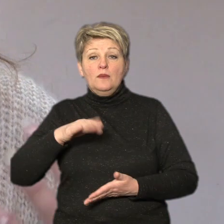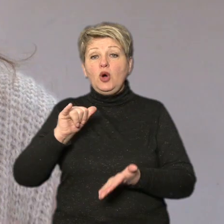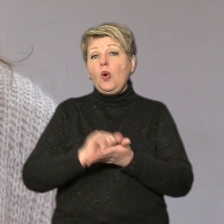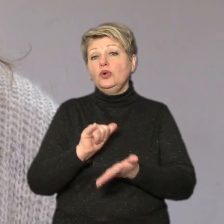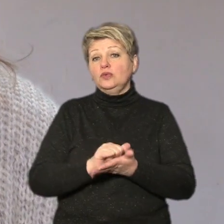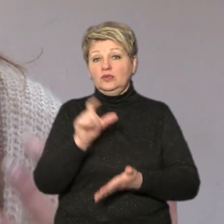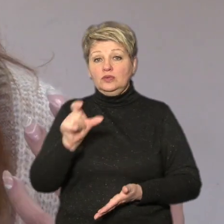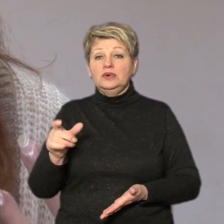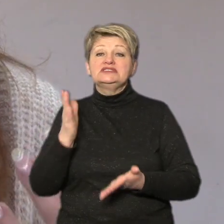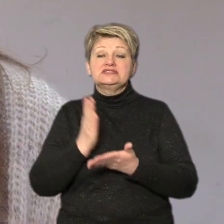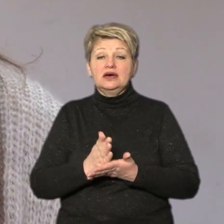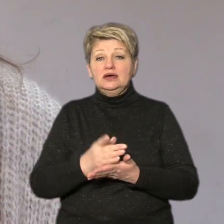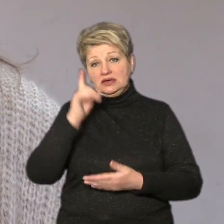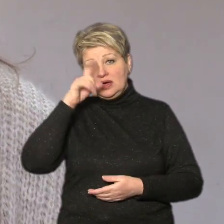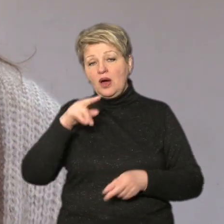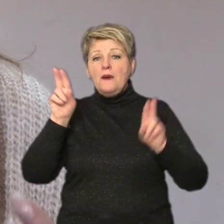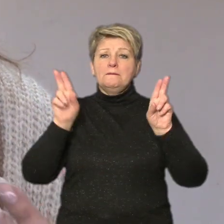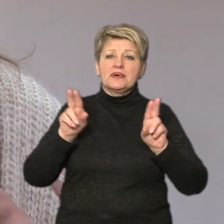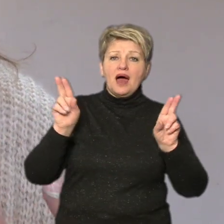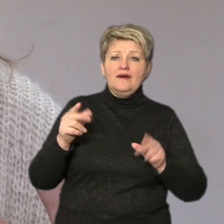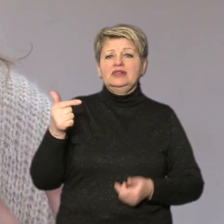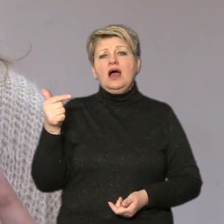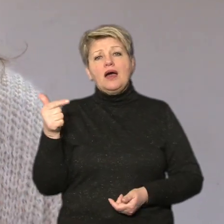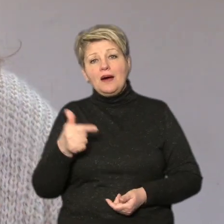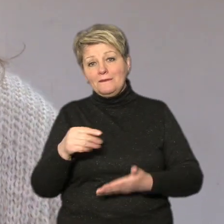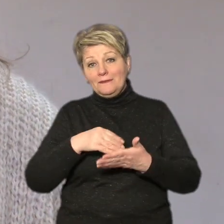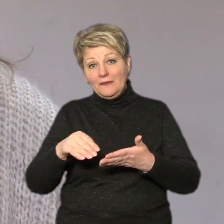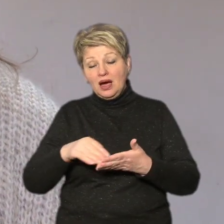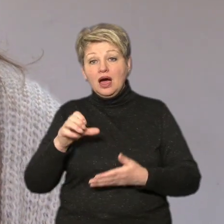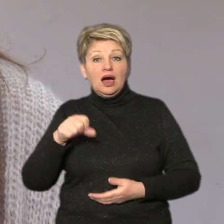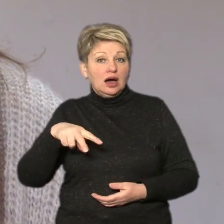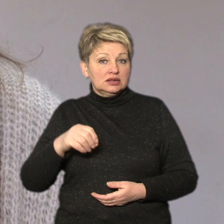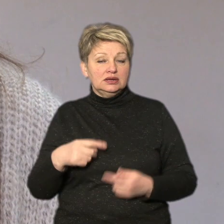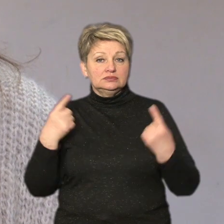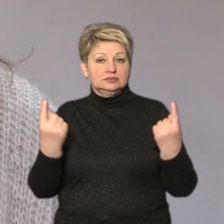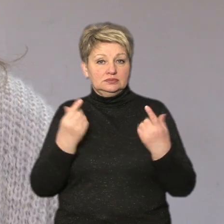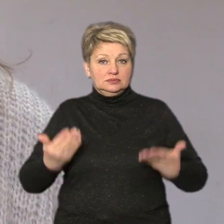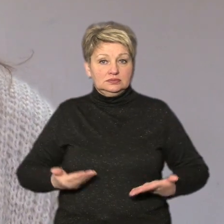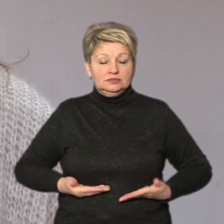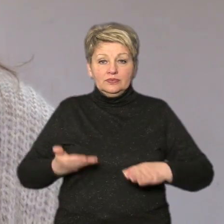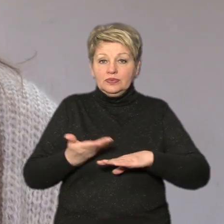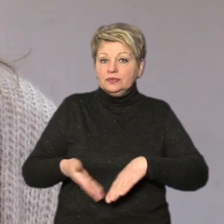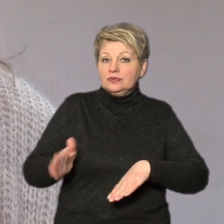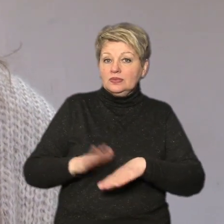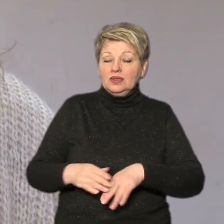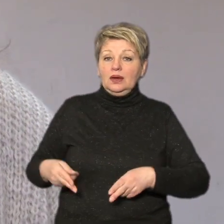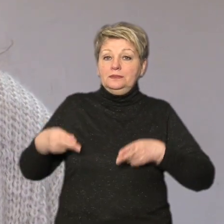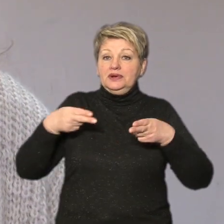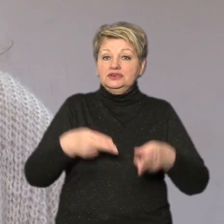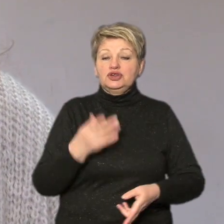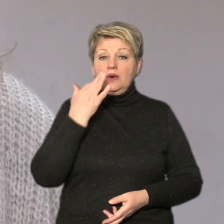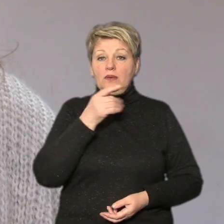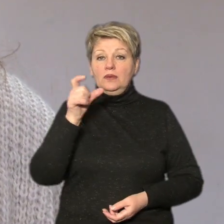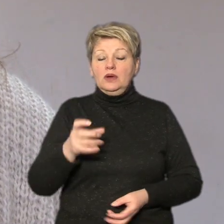знають правила, вони знають граматику. Проте в повсякденному житті доволі важко. Тобто приїжджає іноземець,